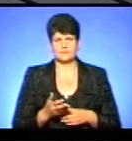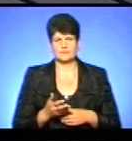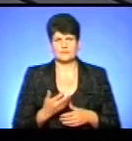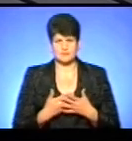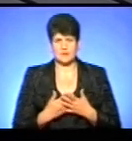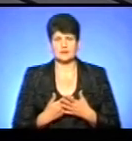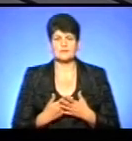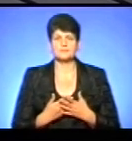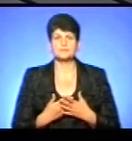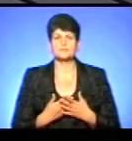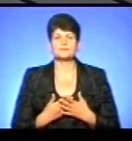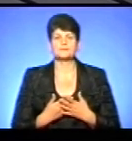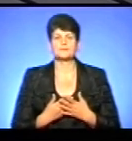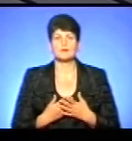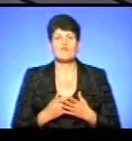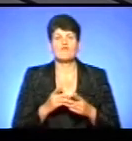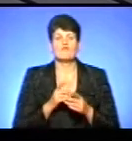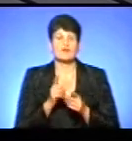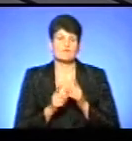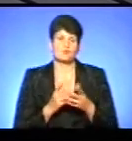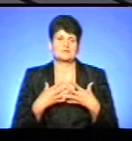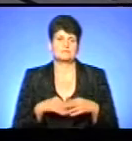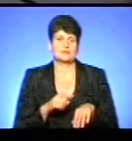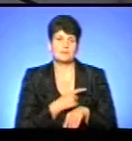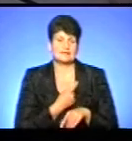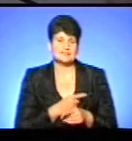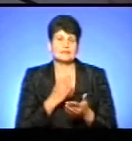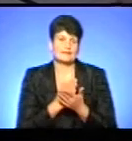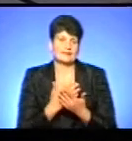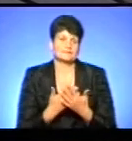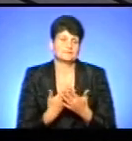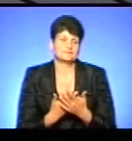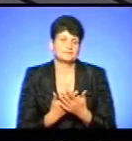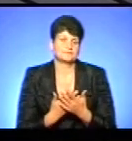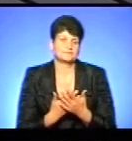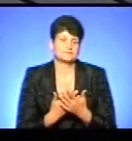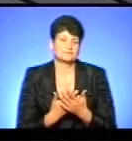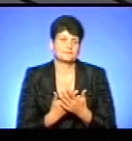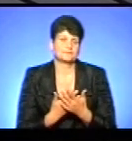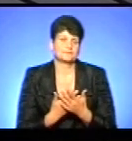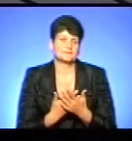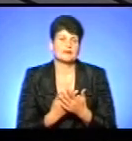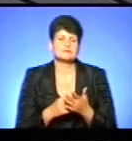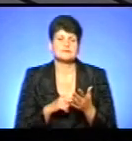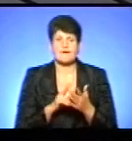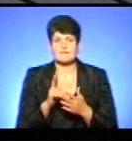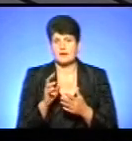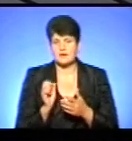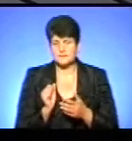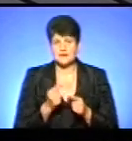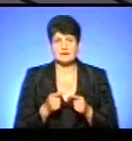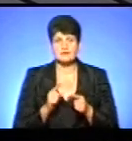якраз в реформі сімейної медицини є таке, як капітаційна ставка. Це